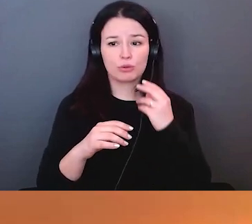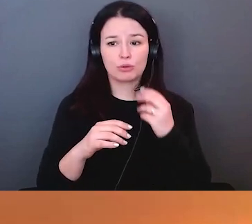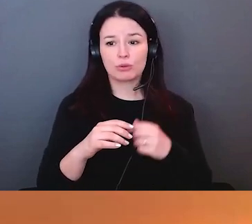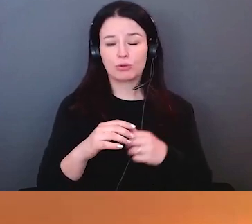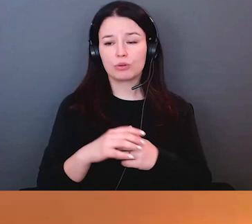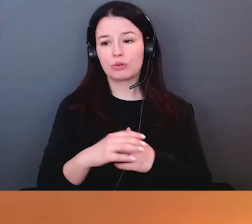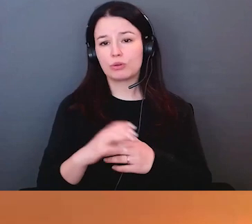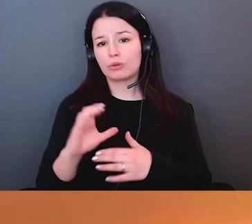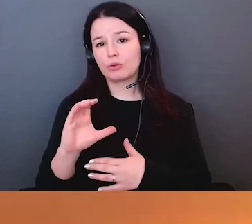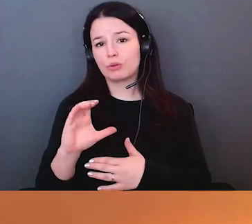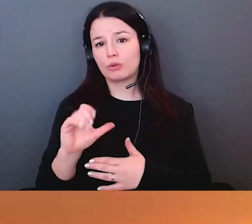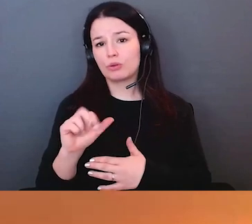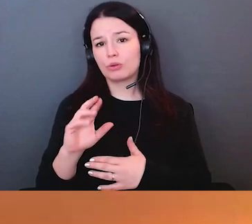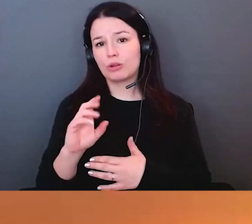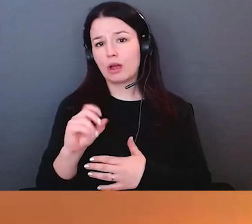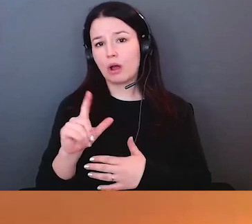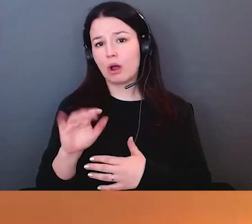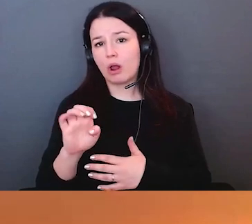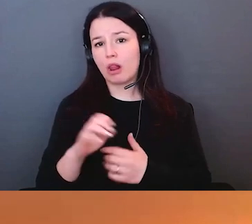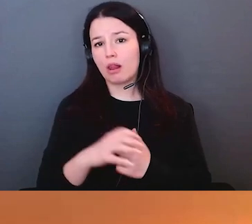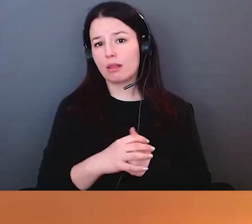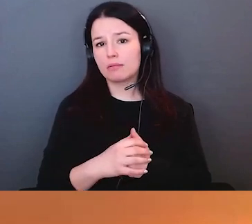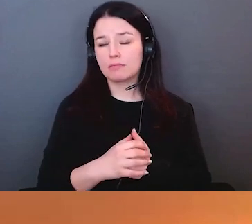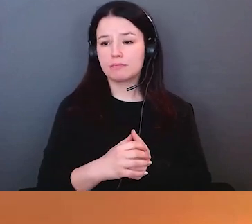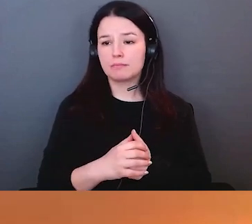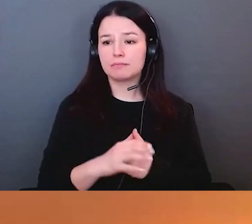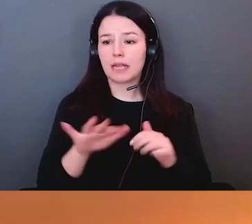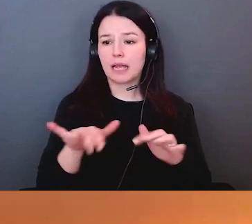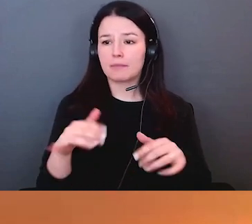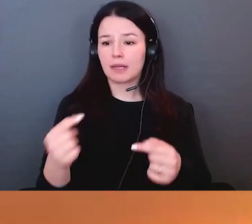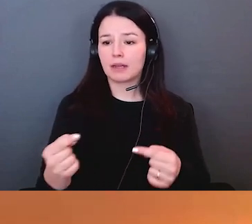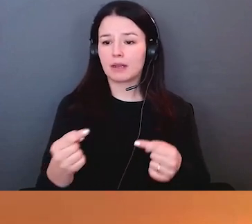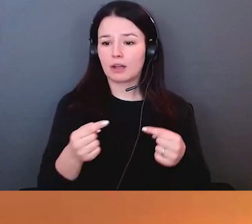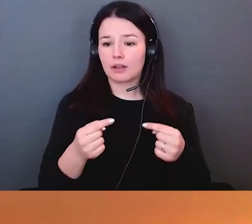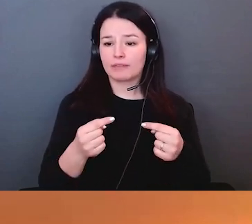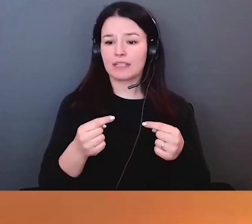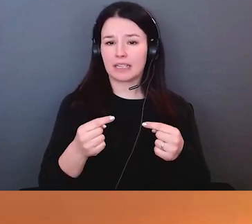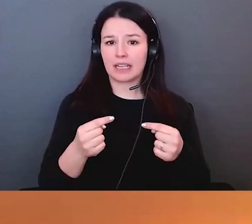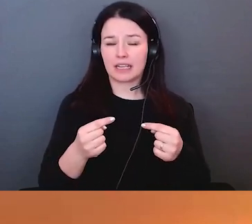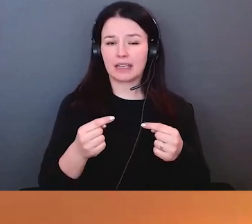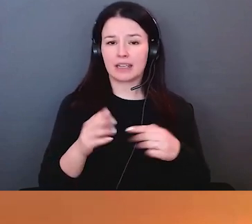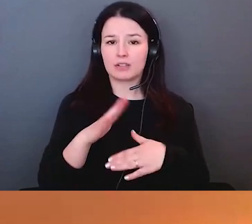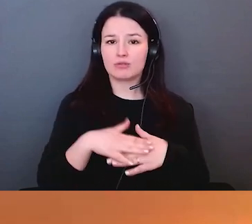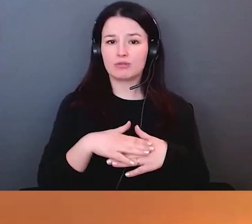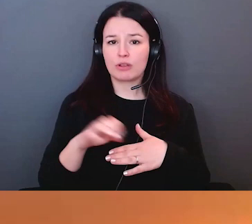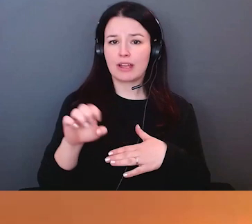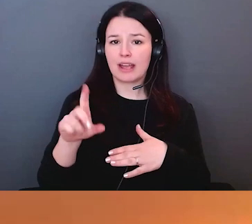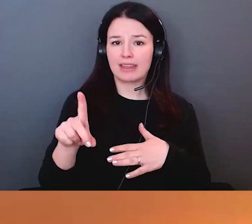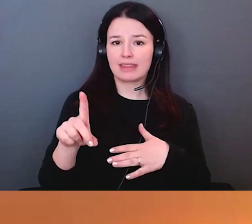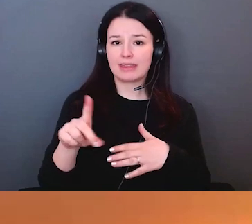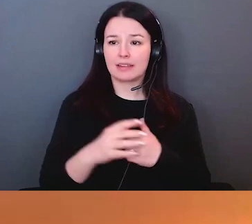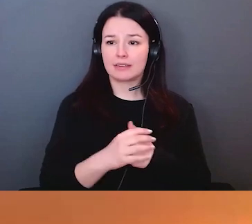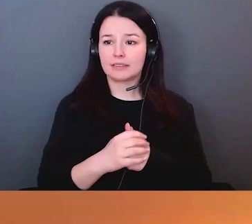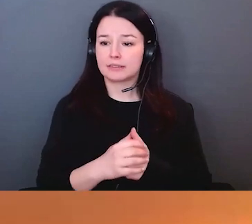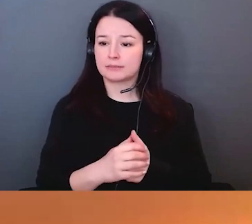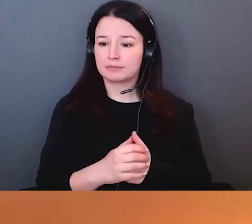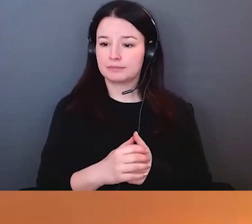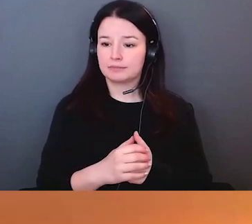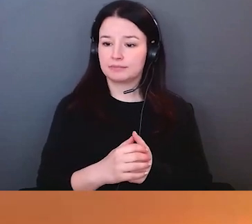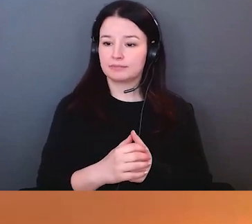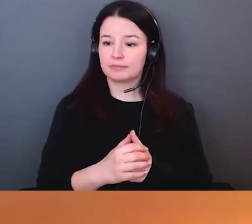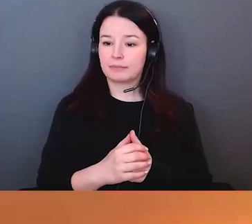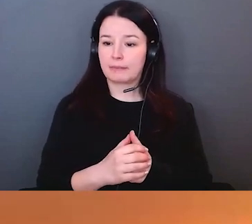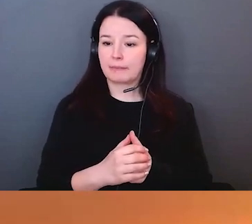reconnaissants pour la chaleur que le soleil apporte à toute sa création. Nous remercions le